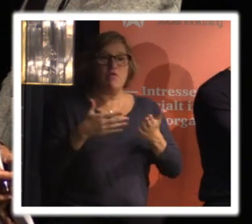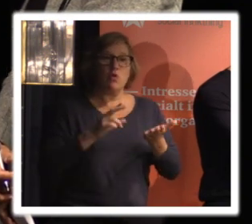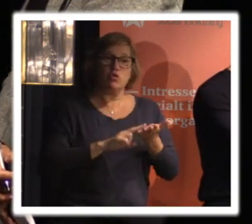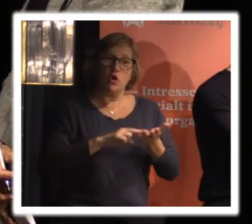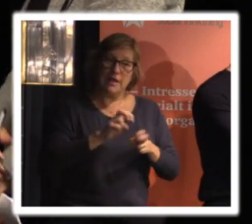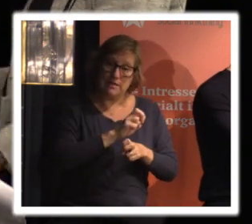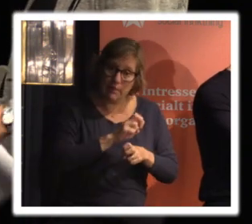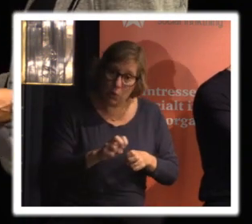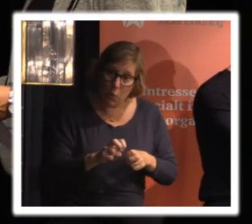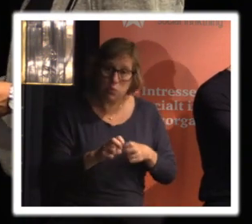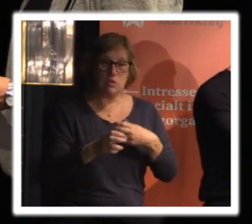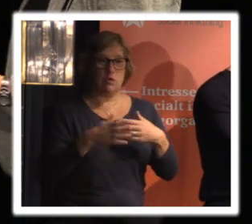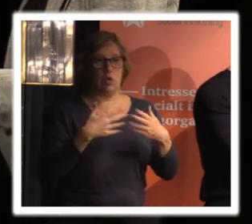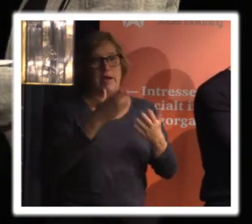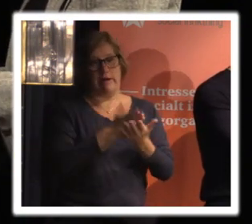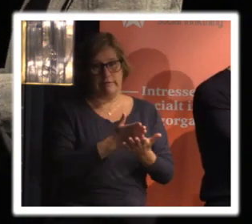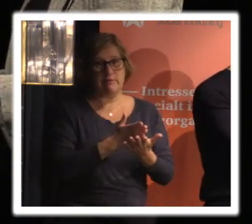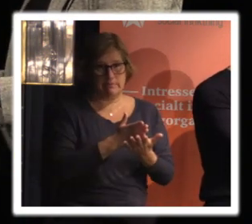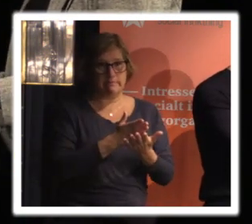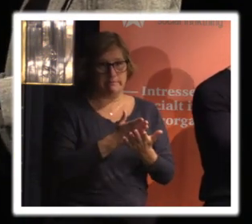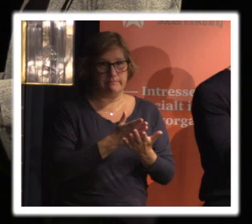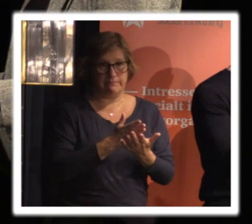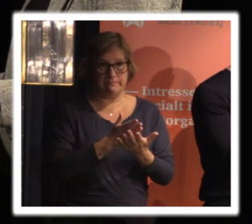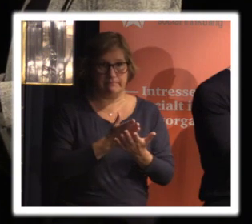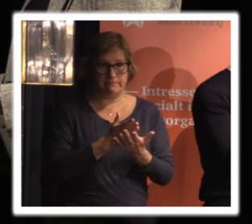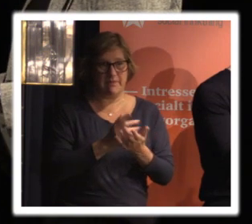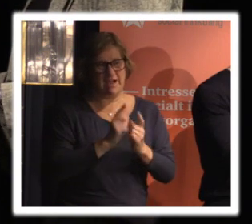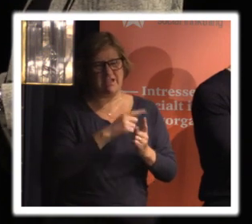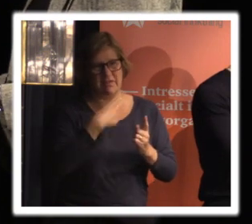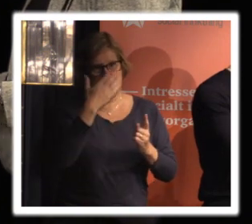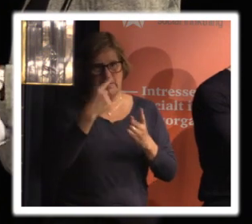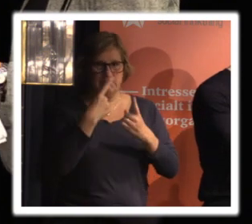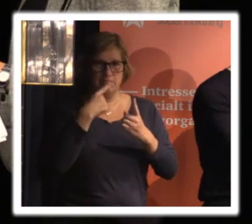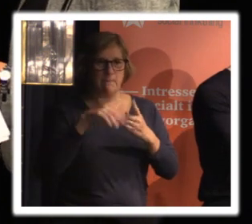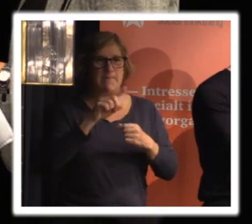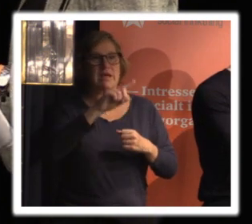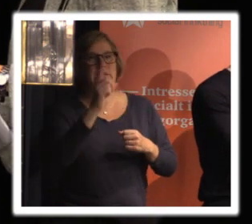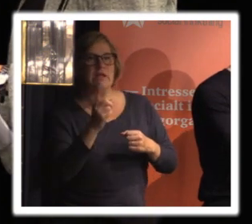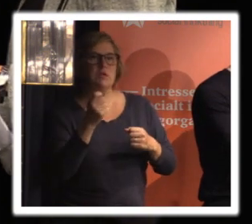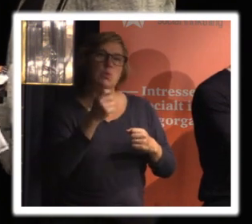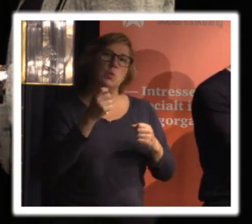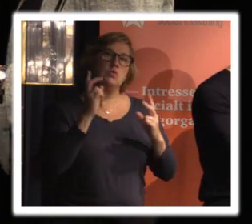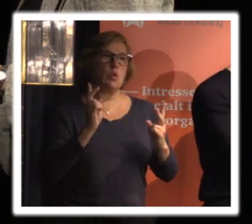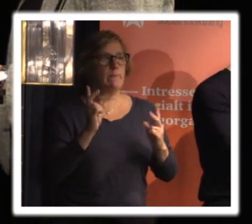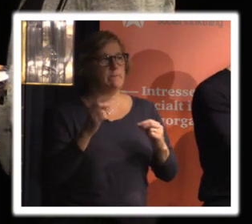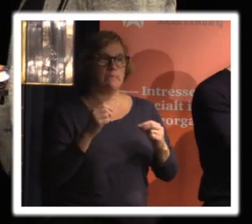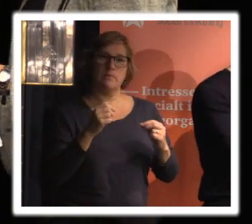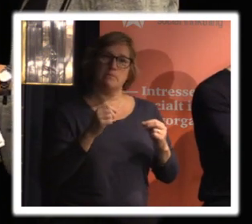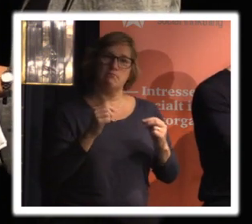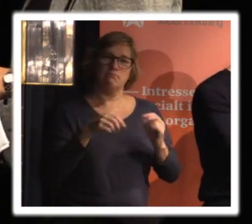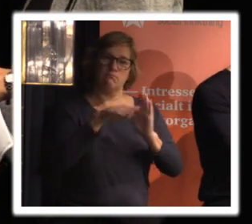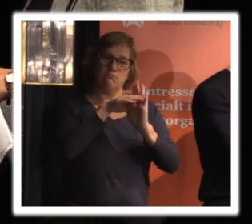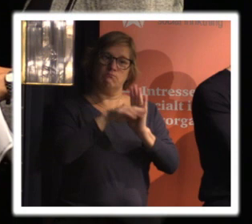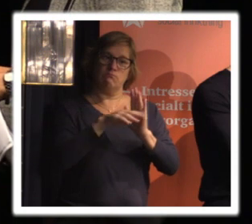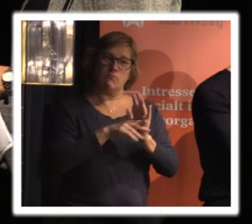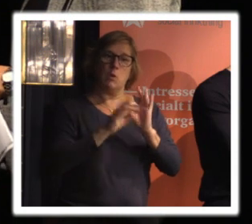göra rätt det kanske vi kan prata om sen men någon sorts uppförandekod där vi tycker likadant som Datainspektionen